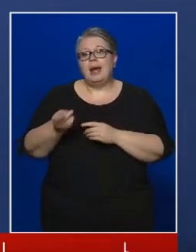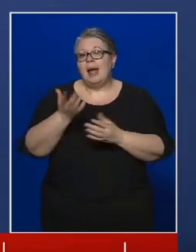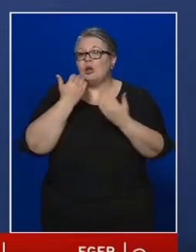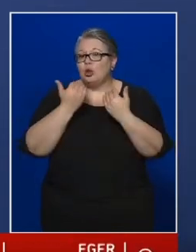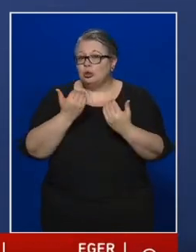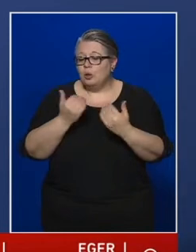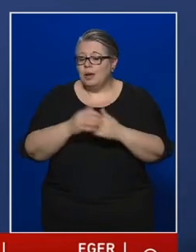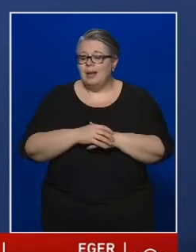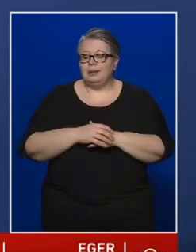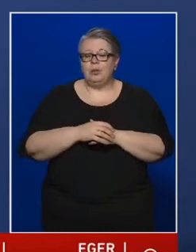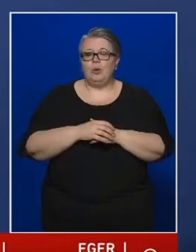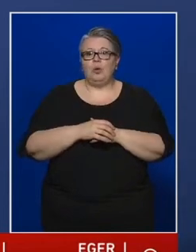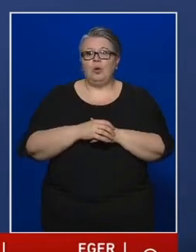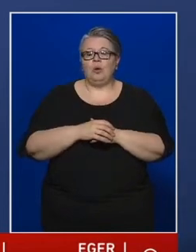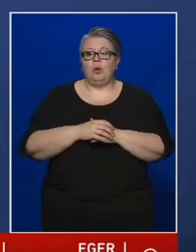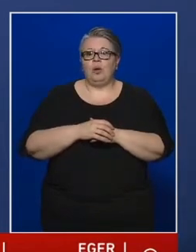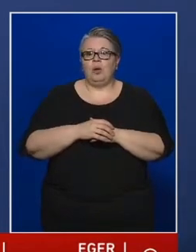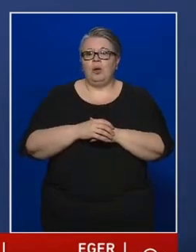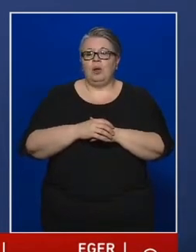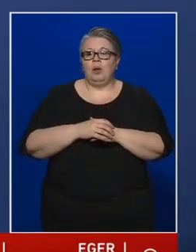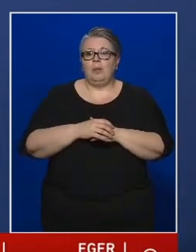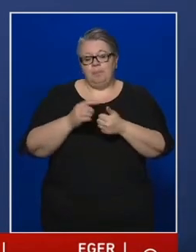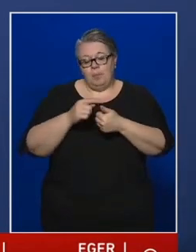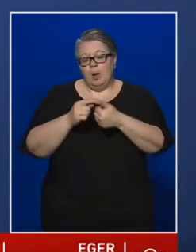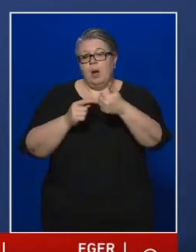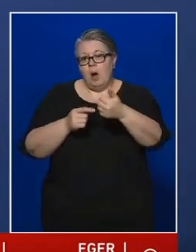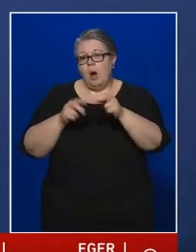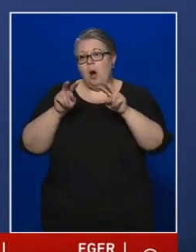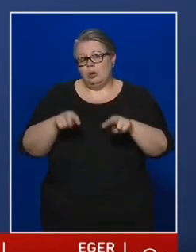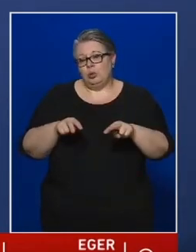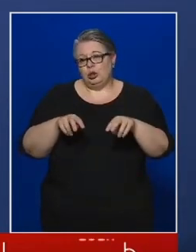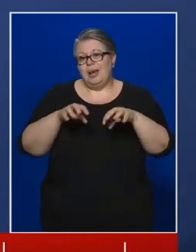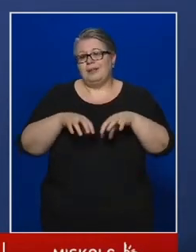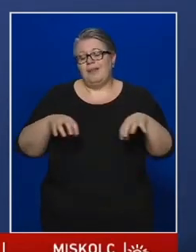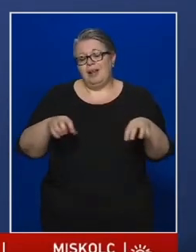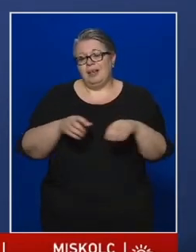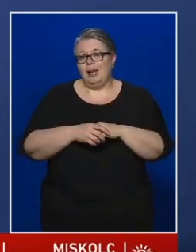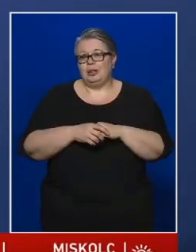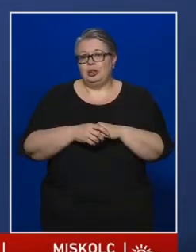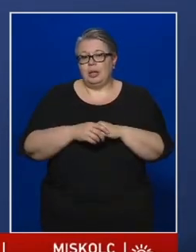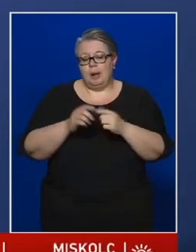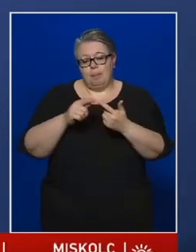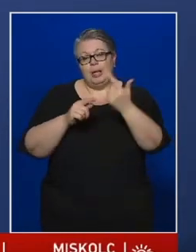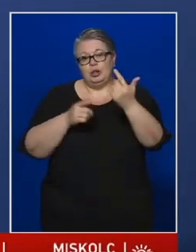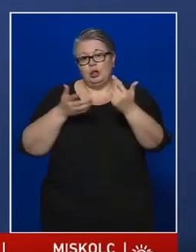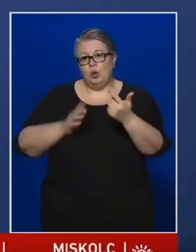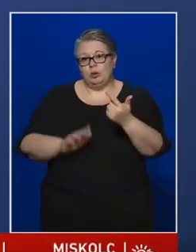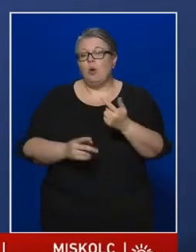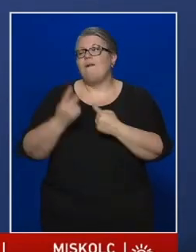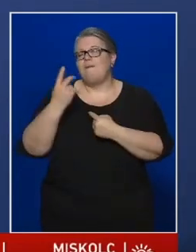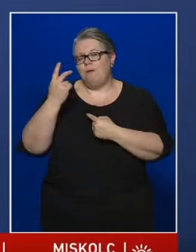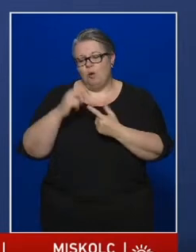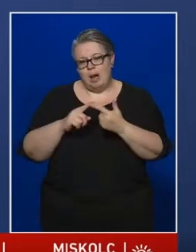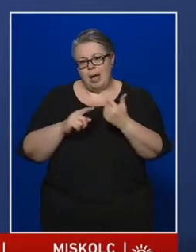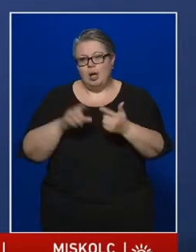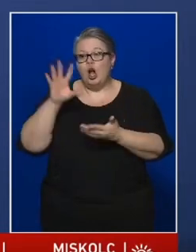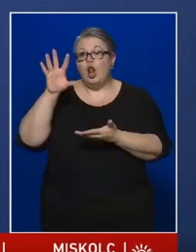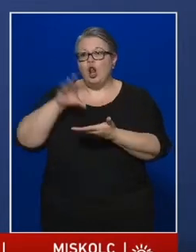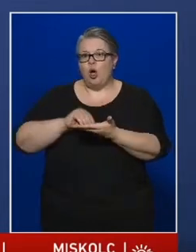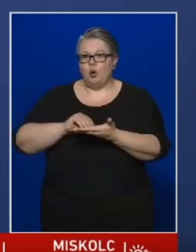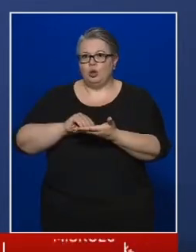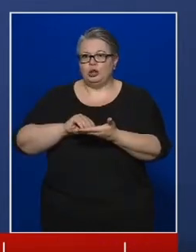köszönhetően egyrészt a hatóság tevékenysége, máspedig és főképpen a